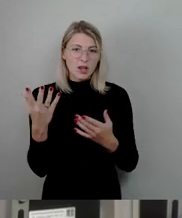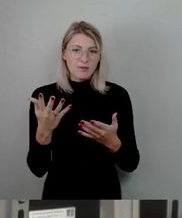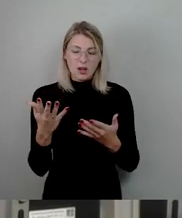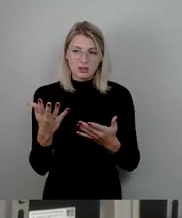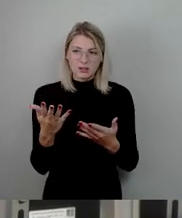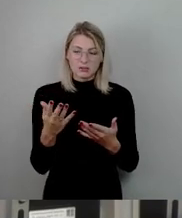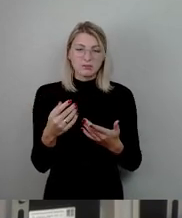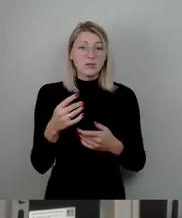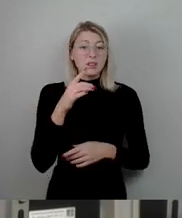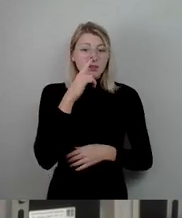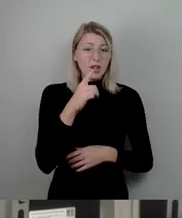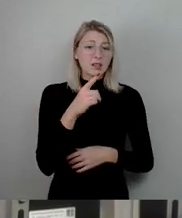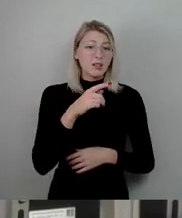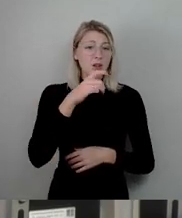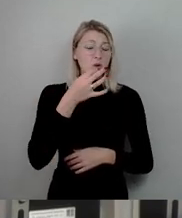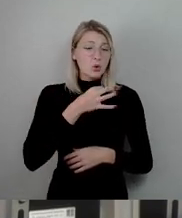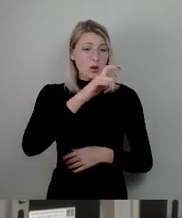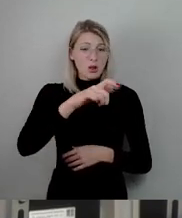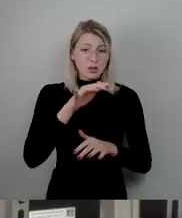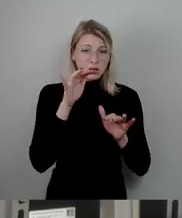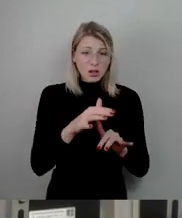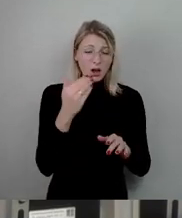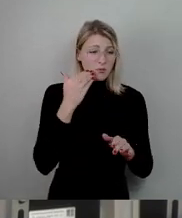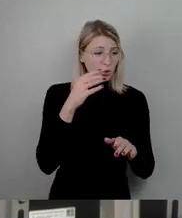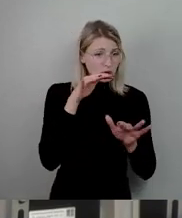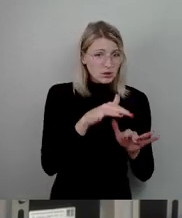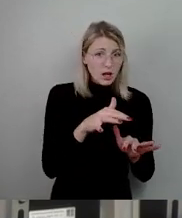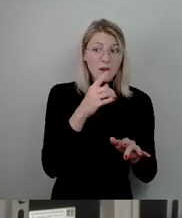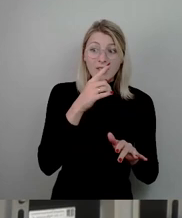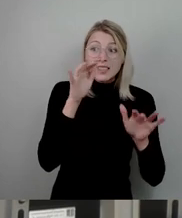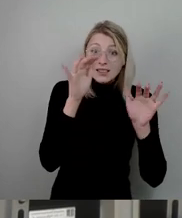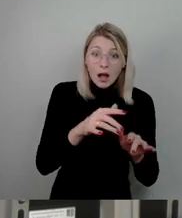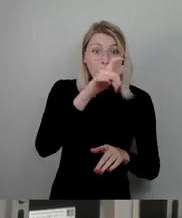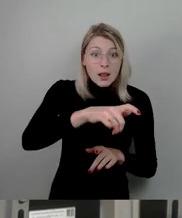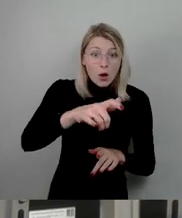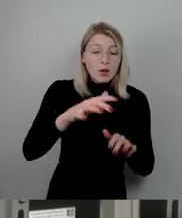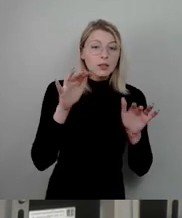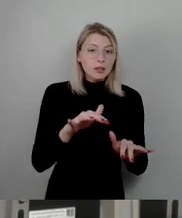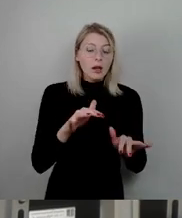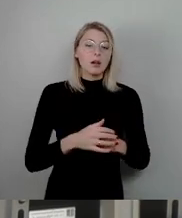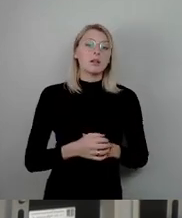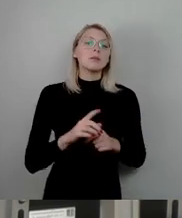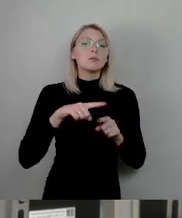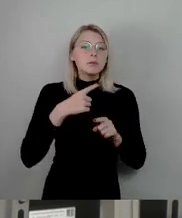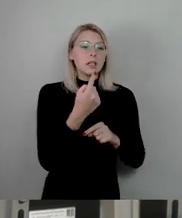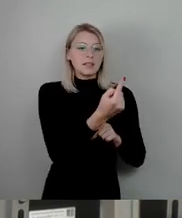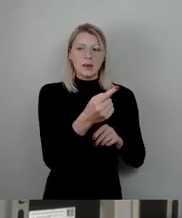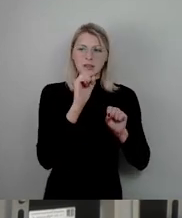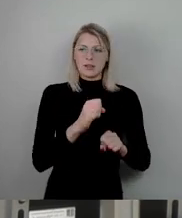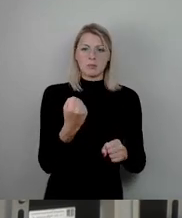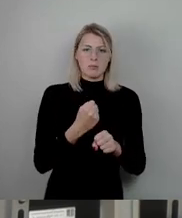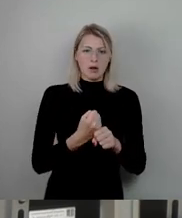hier in solchen Unterbringungsmöglichkeiten, wenn wir sie dann endlich haben, leben, dann auch selber tun. Die jungen Leute